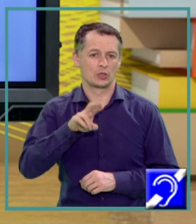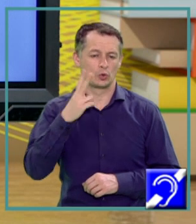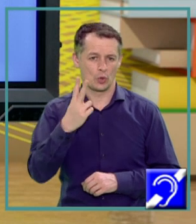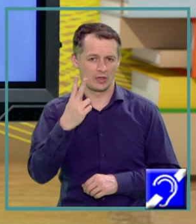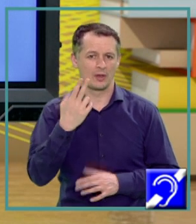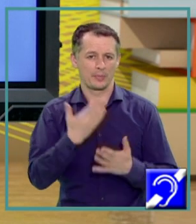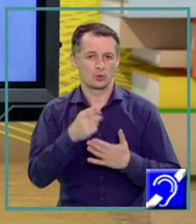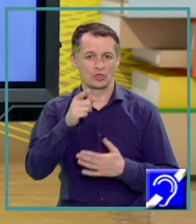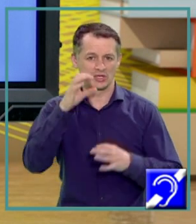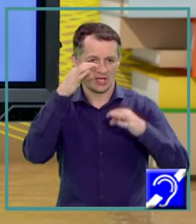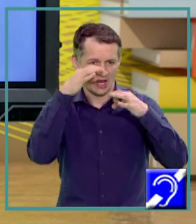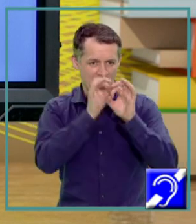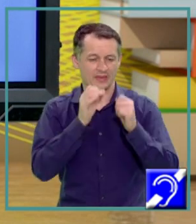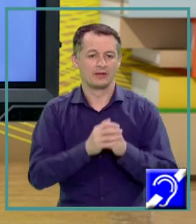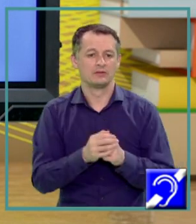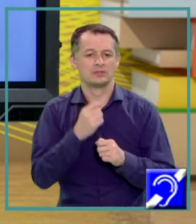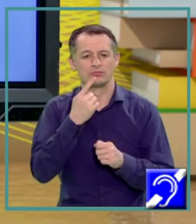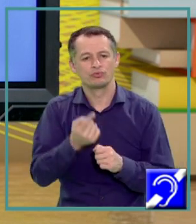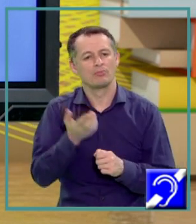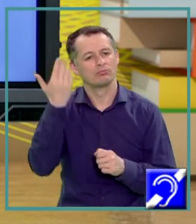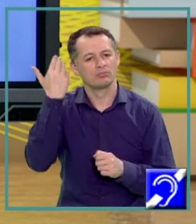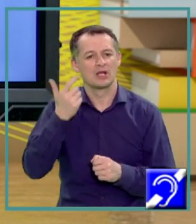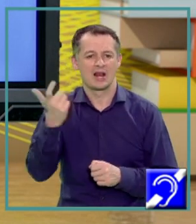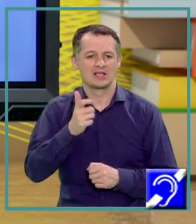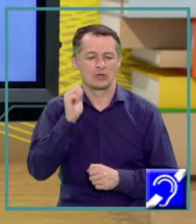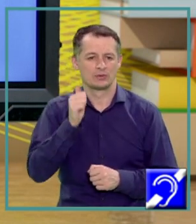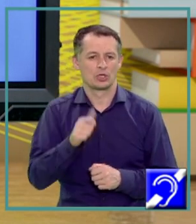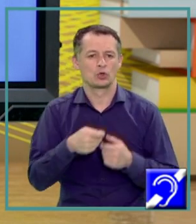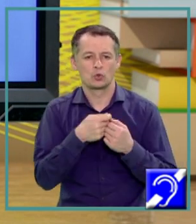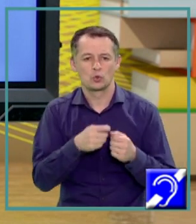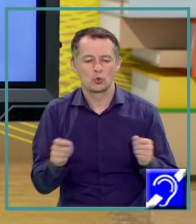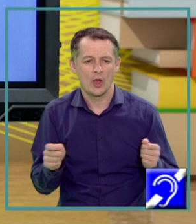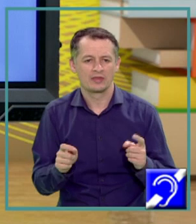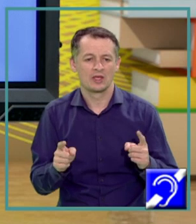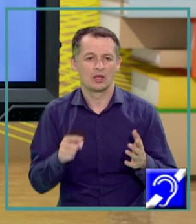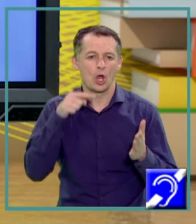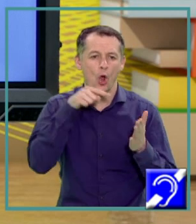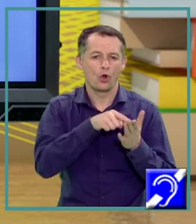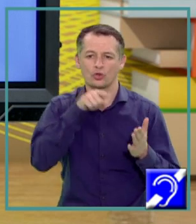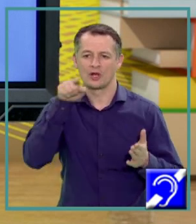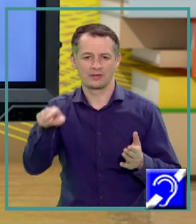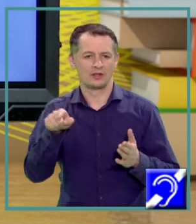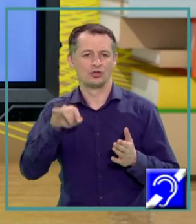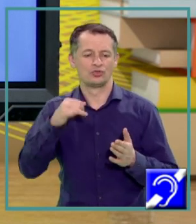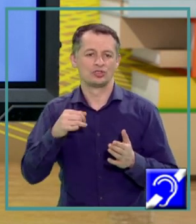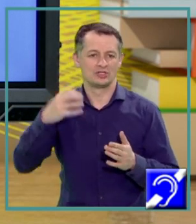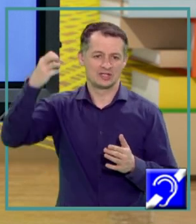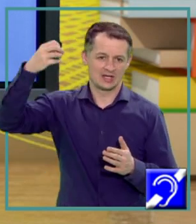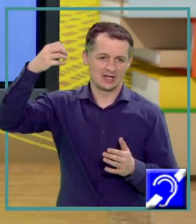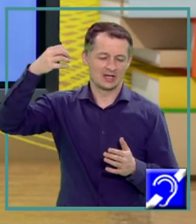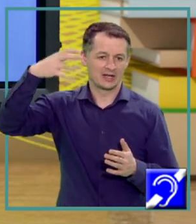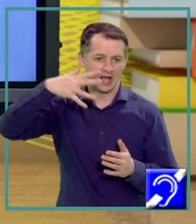Spuneam în clasa A11 că toate coordonatele și razele de curbură se